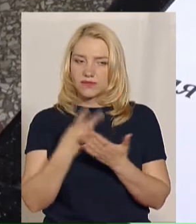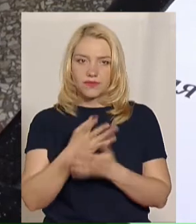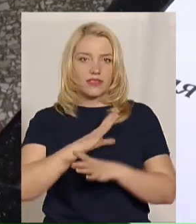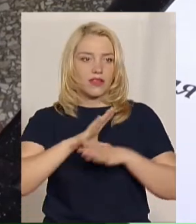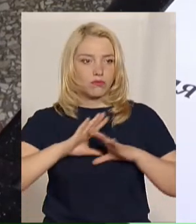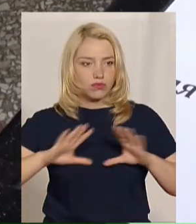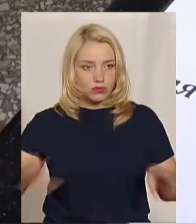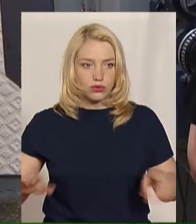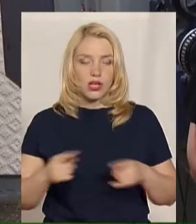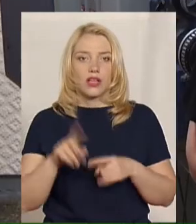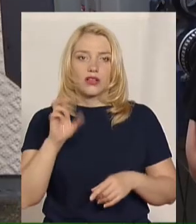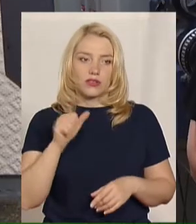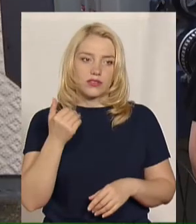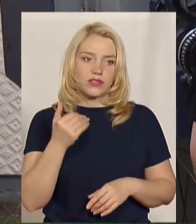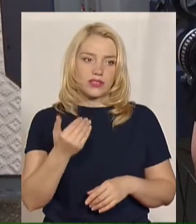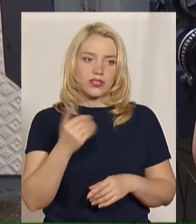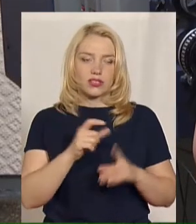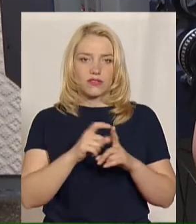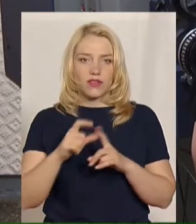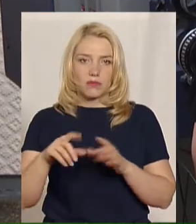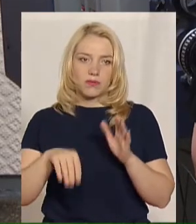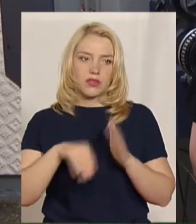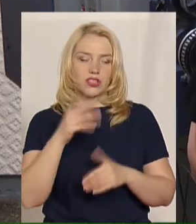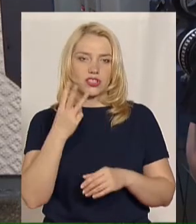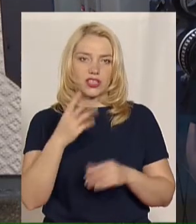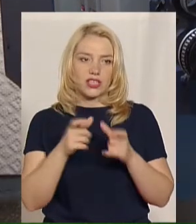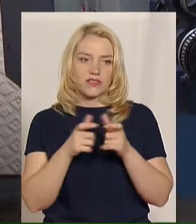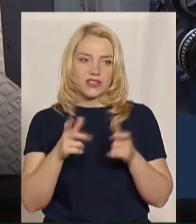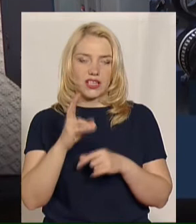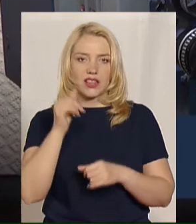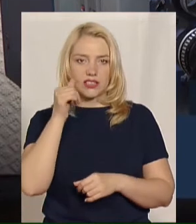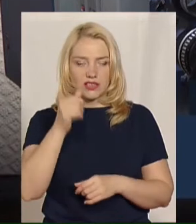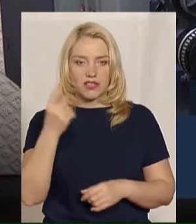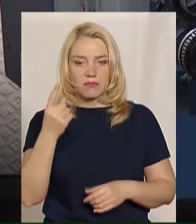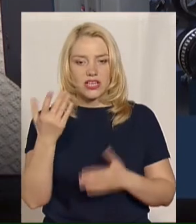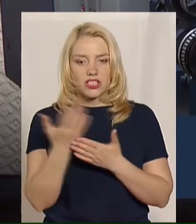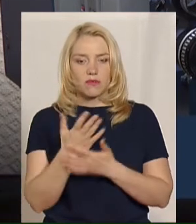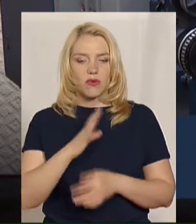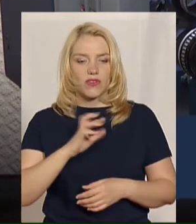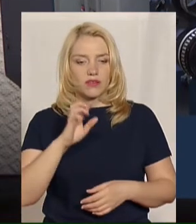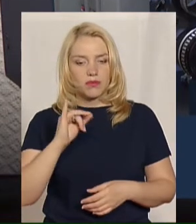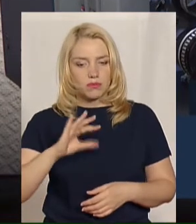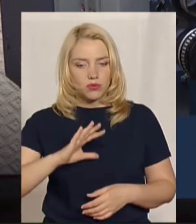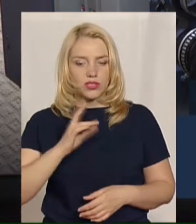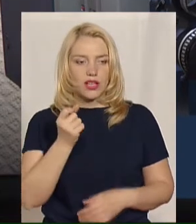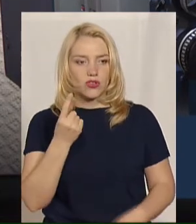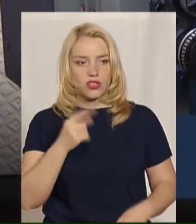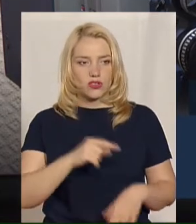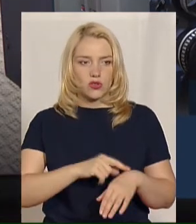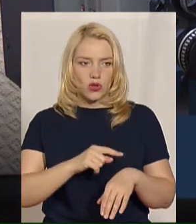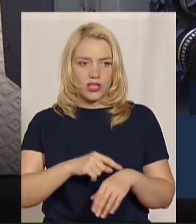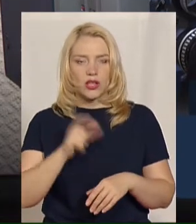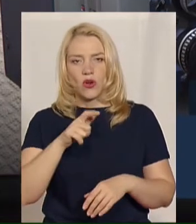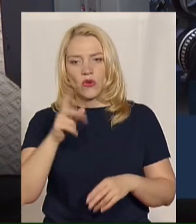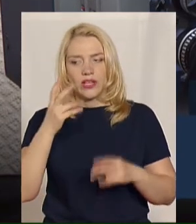Олійник. Та, за її словами, глядачі придбали чотири квитки на завтра. Перший сеанс мав бути на 11-ту годину, але, мабуть, люди ще не в